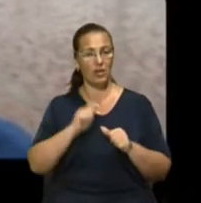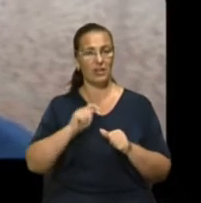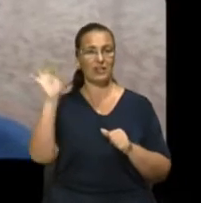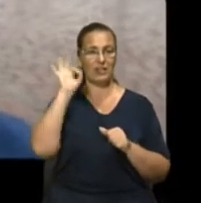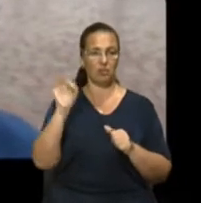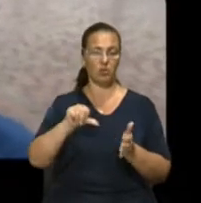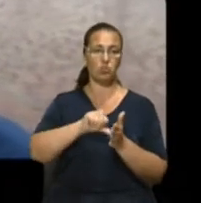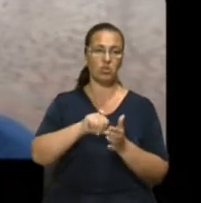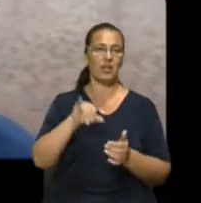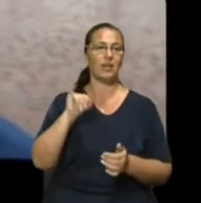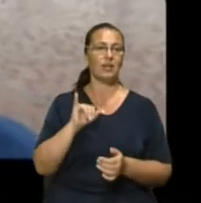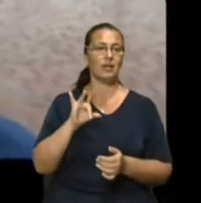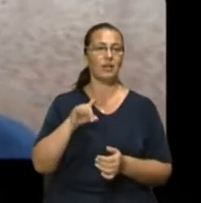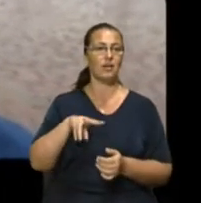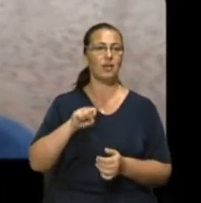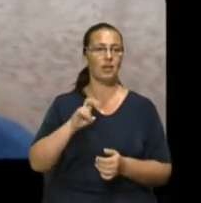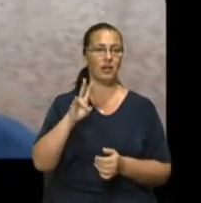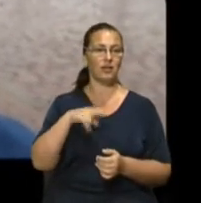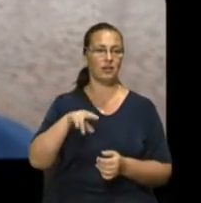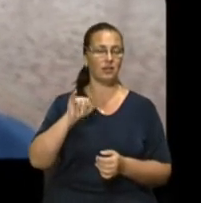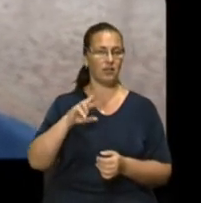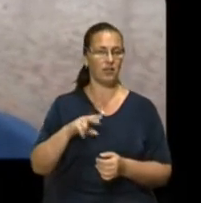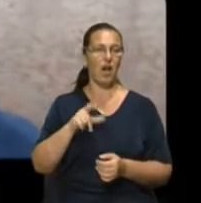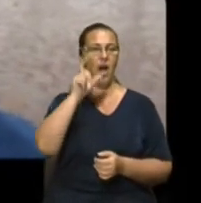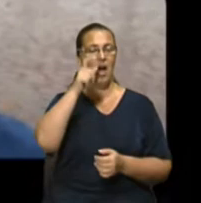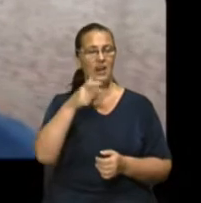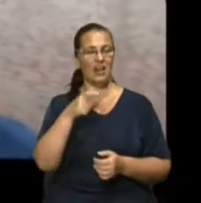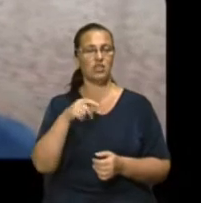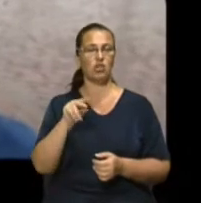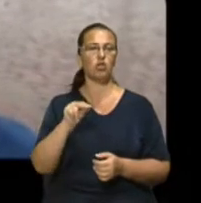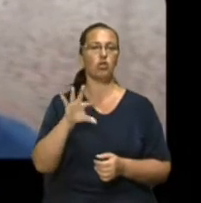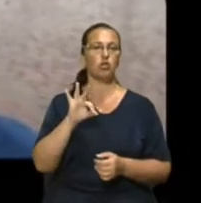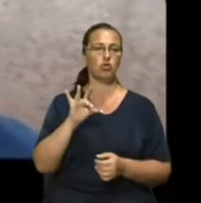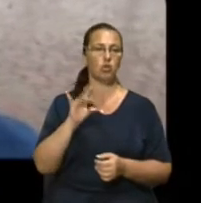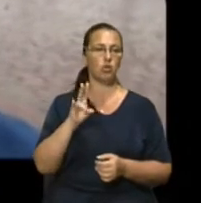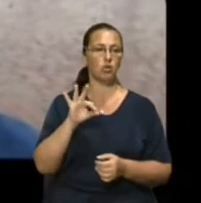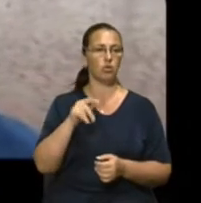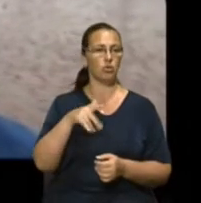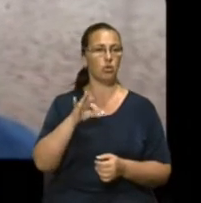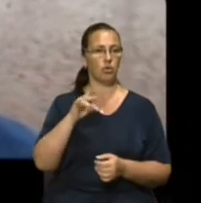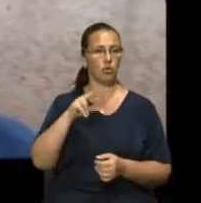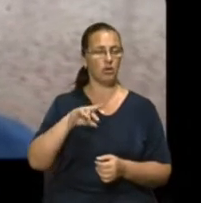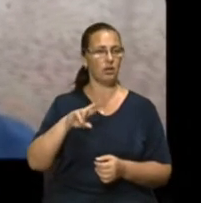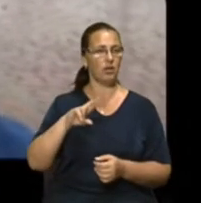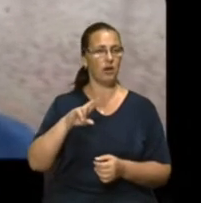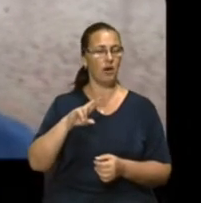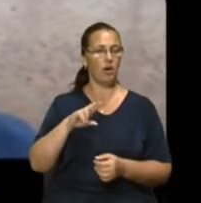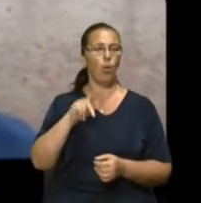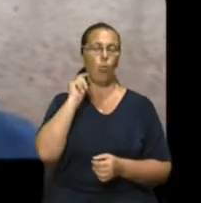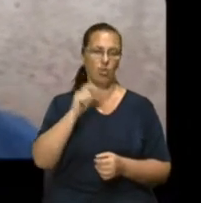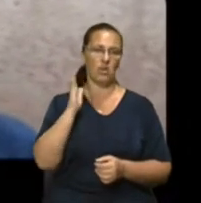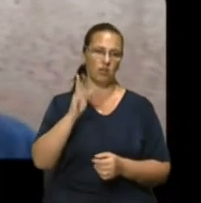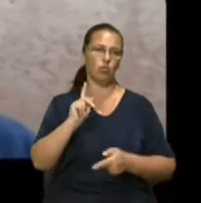Ірландія, Греція та Чорногорія. З цими командами Україна також зіграє, але вже в наступному році.